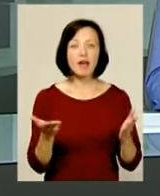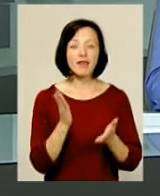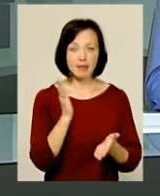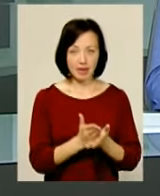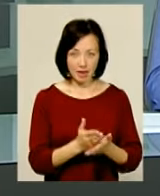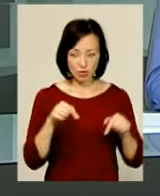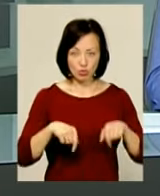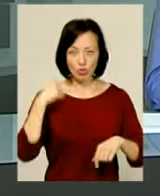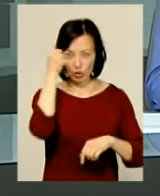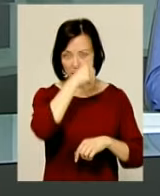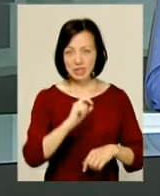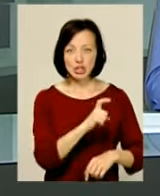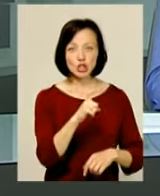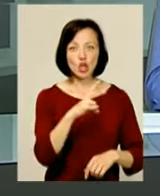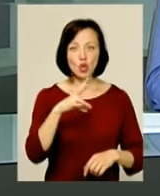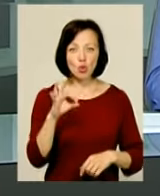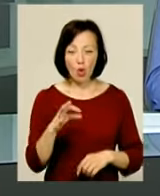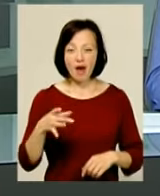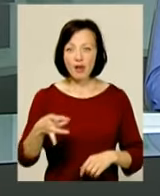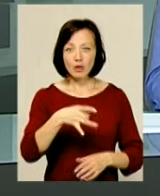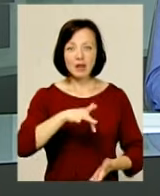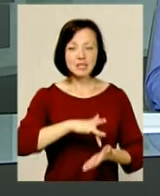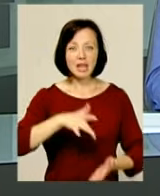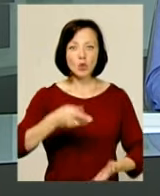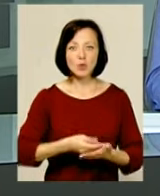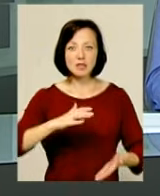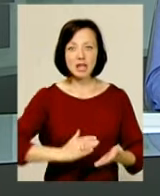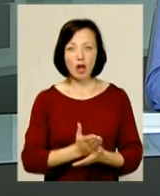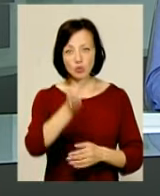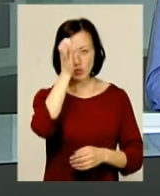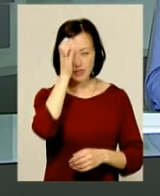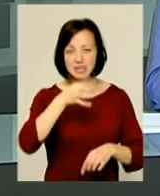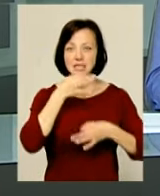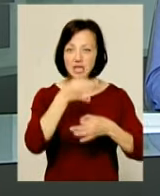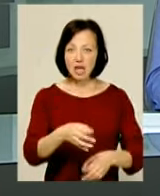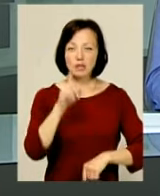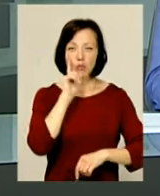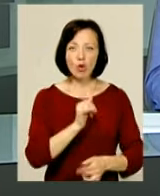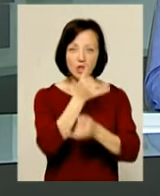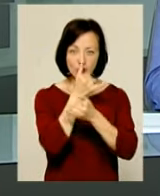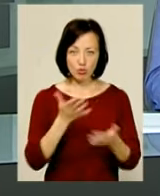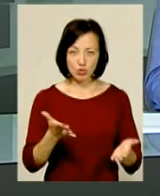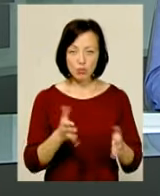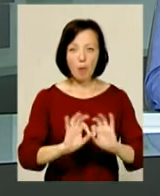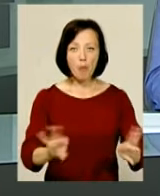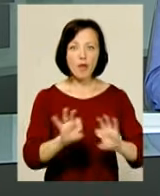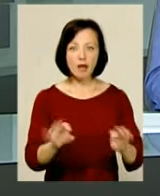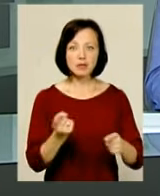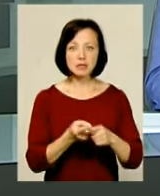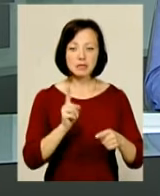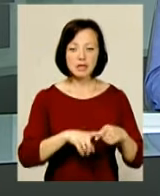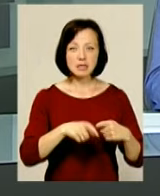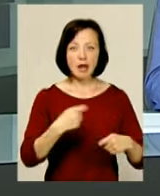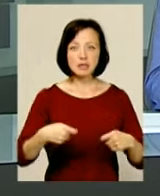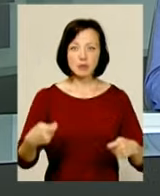результати цьогорічного ЗНО в регіональному центрі оцінювання якості освіти, сказати поки не можуть. Пояснюють це затримкою